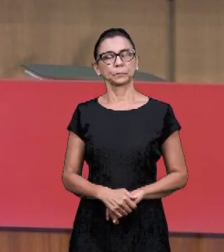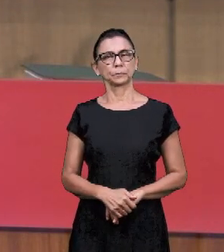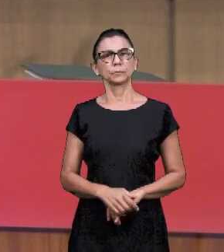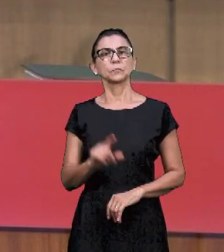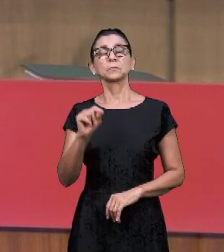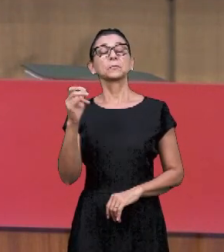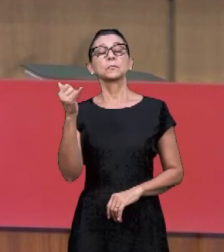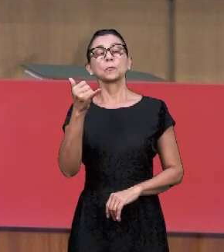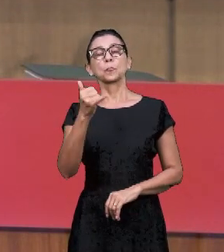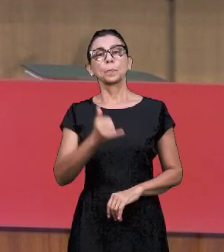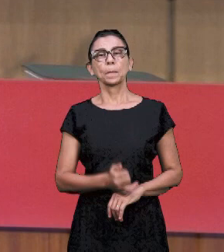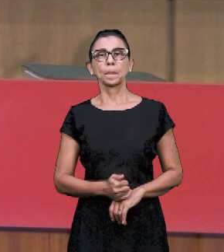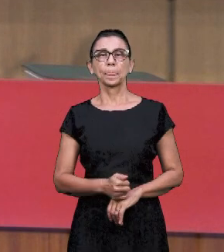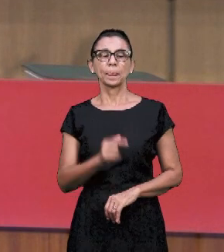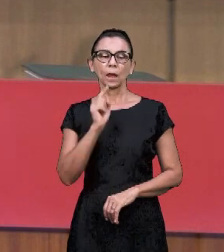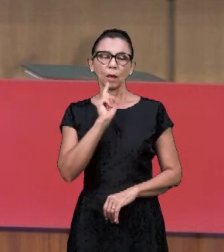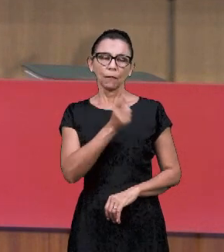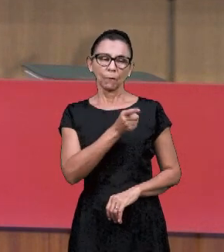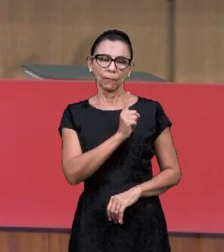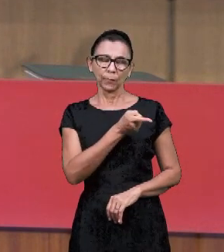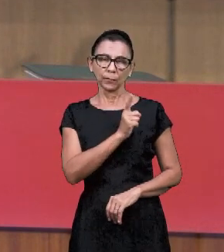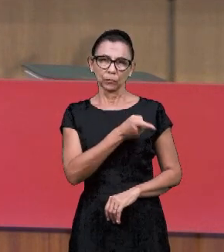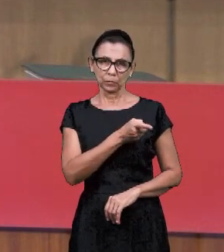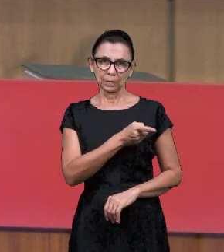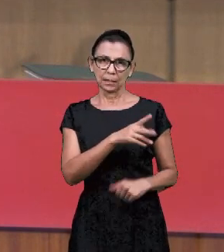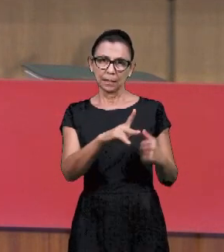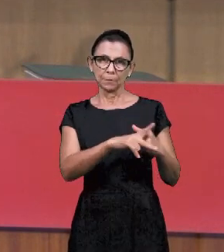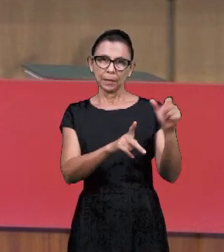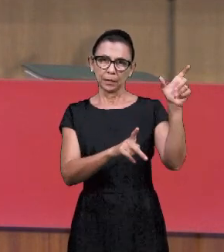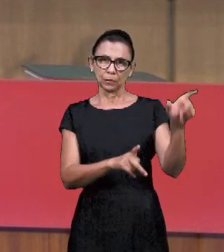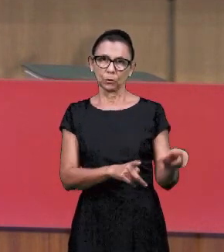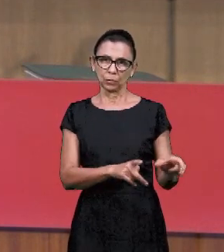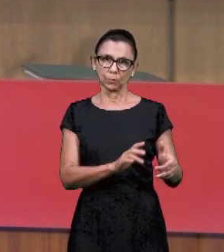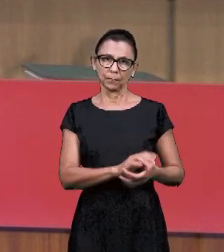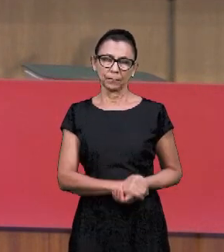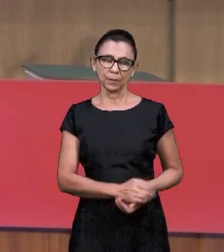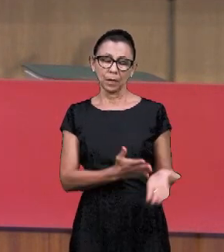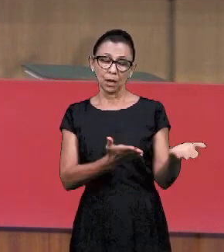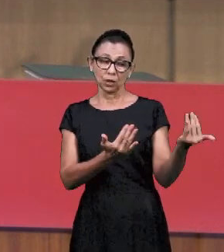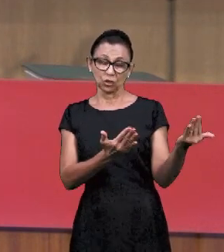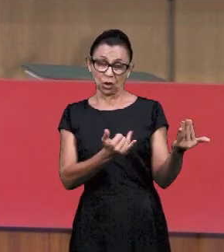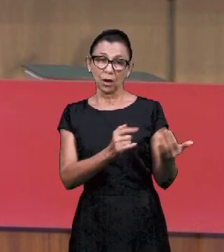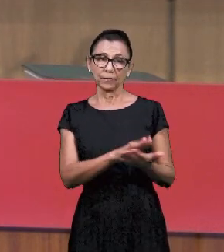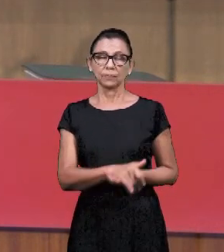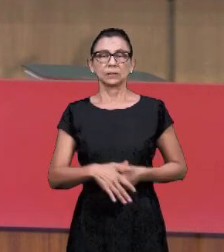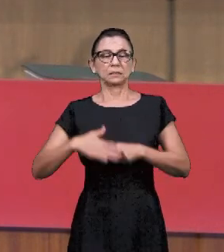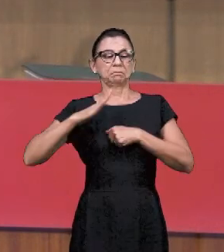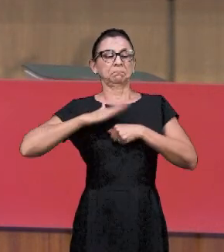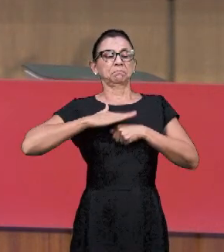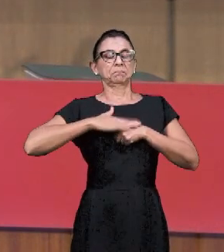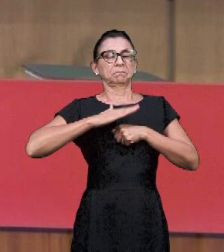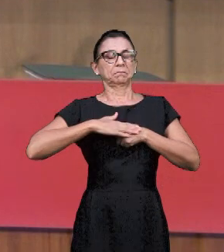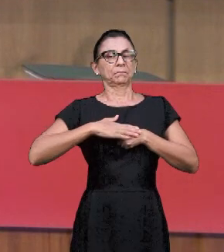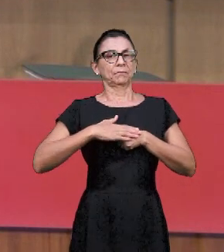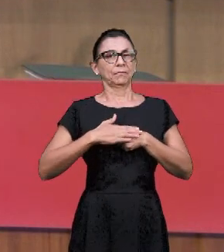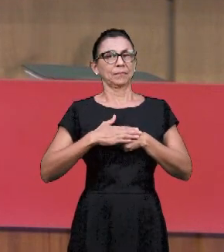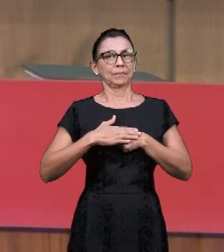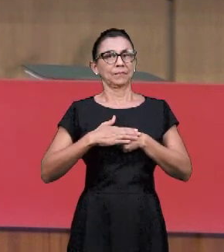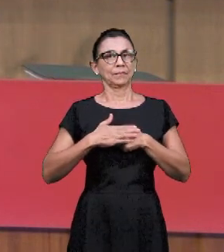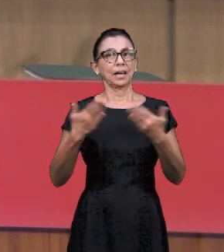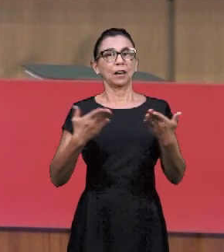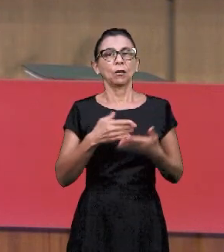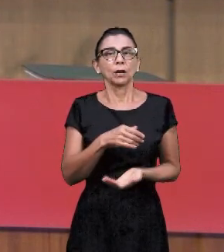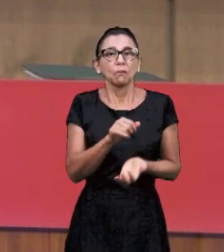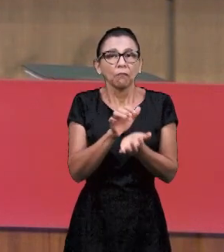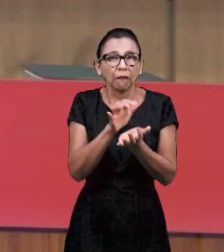Что он ему сказал? Что Иисус сказал Петру? Когда ты был молодым, ты свою